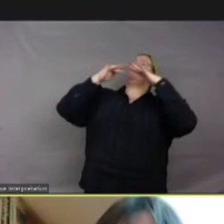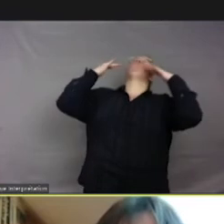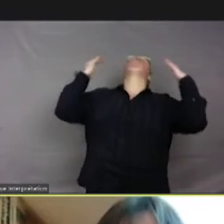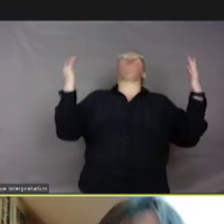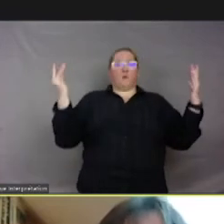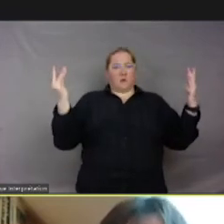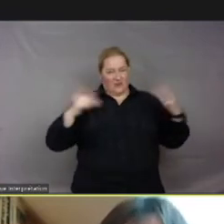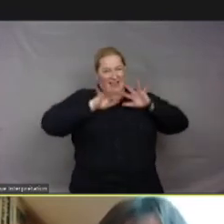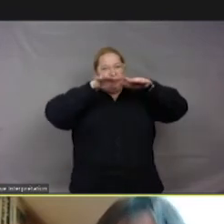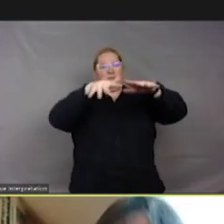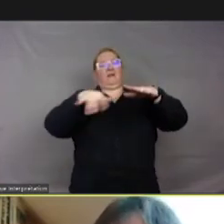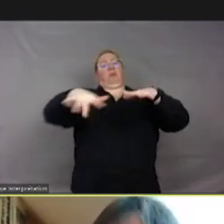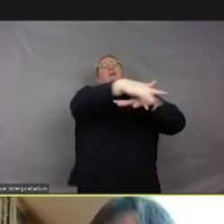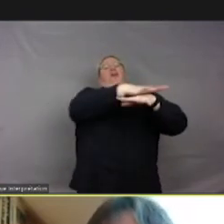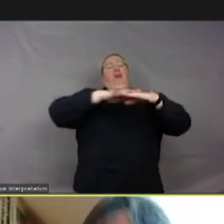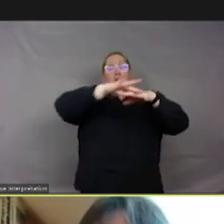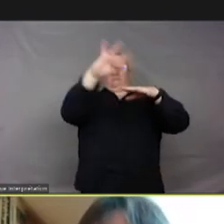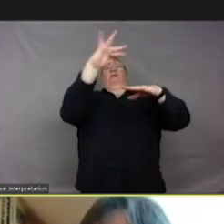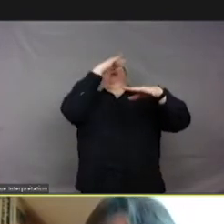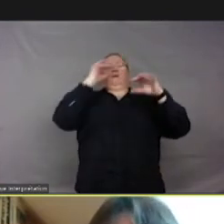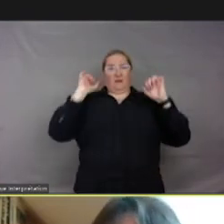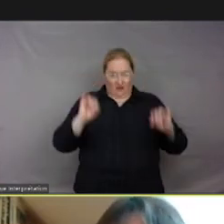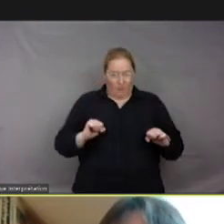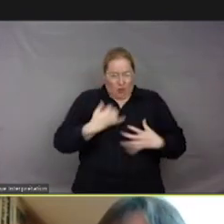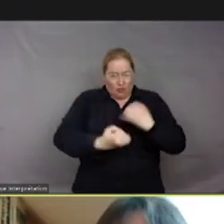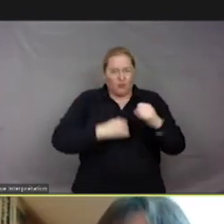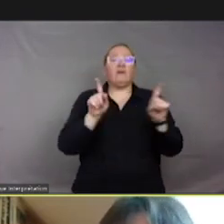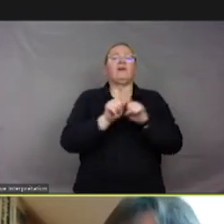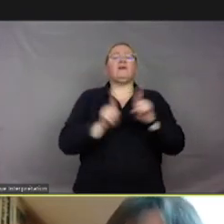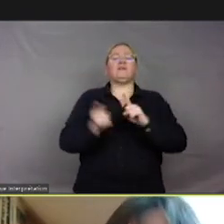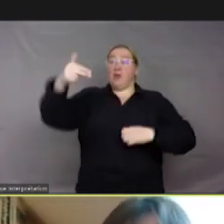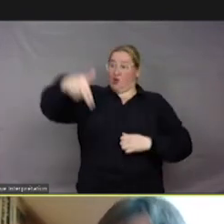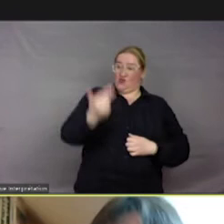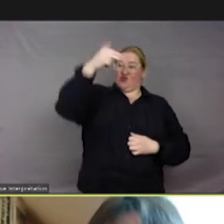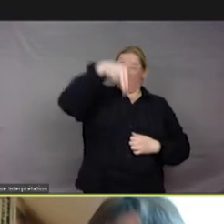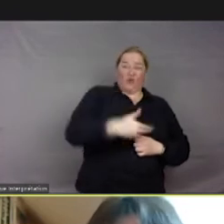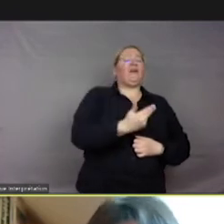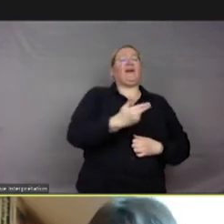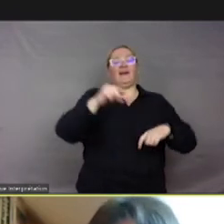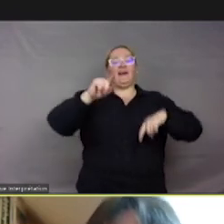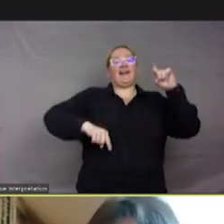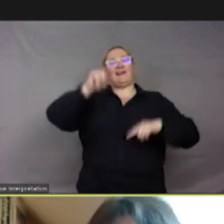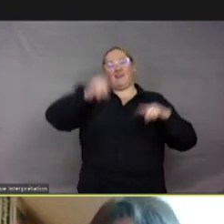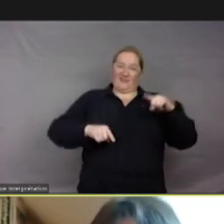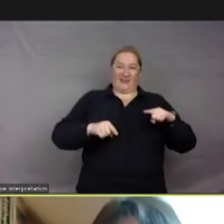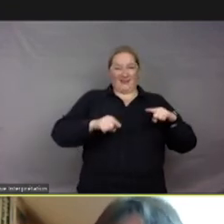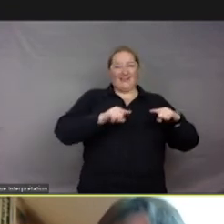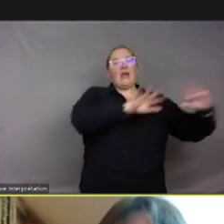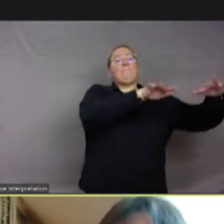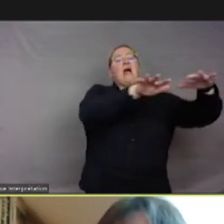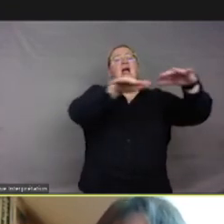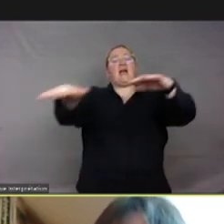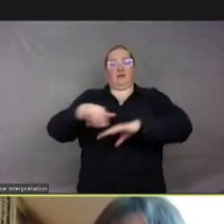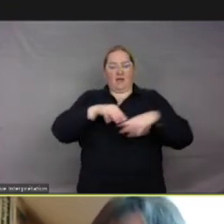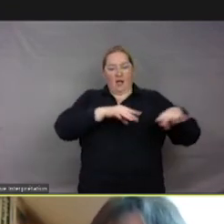ou bien la pollution sonore, vous savez qu'il y a des dauphins qui parfois se retrouvent sur les plages parce qu'il y a éventuellement